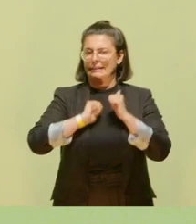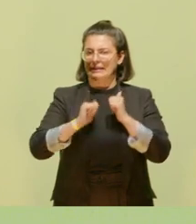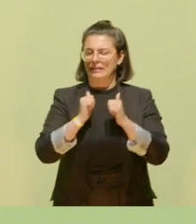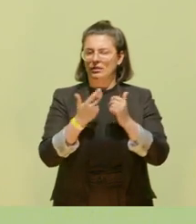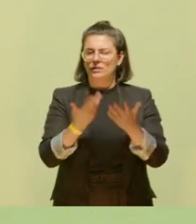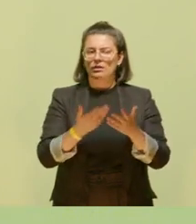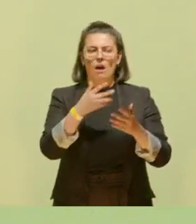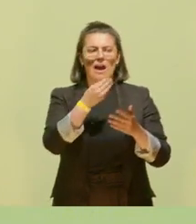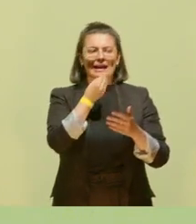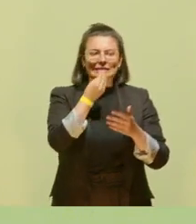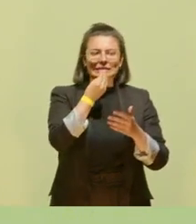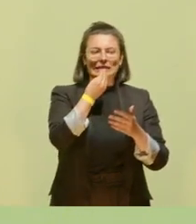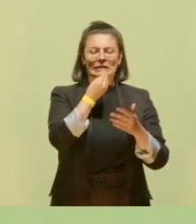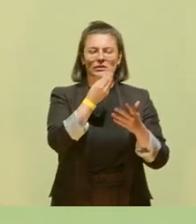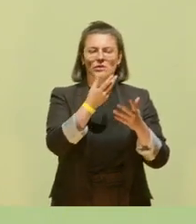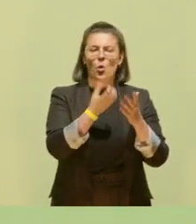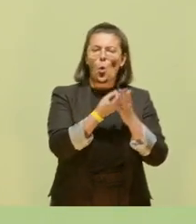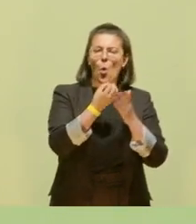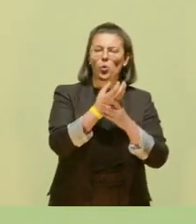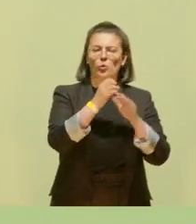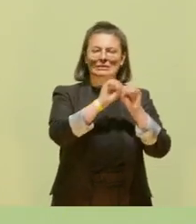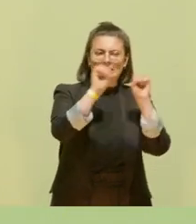Versorgung von wichtigen Ökosystemleistungen.